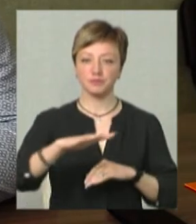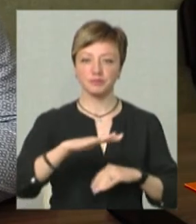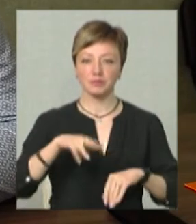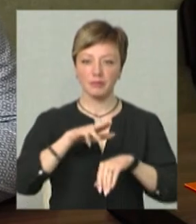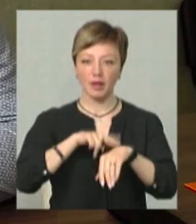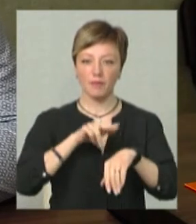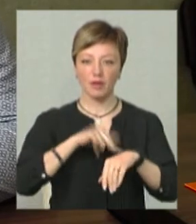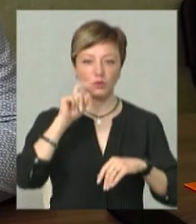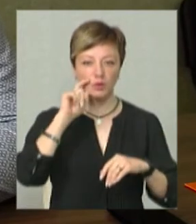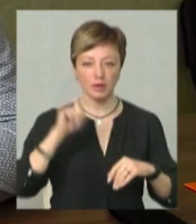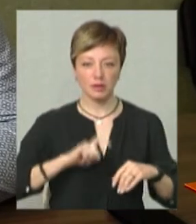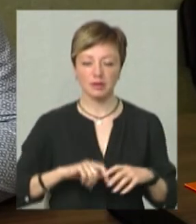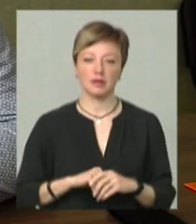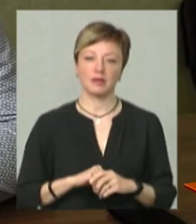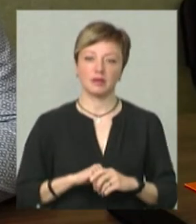МВС України,